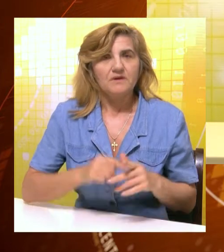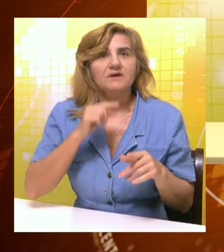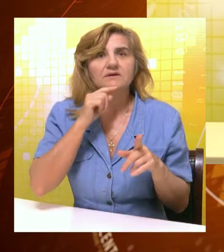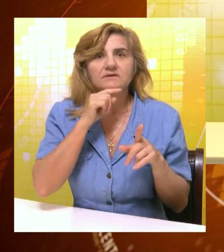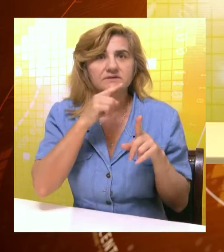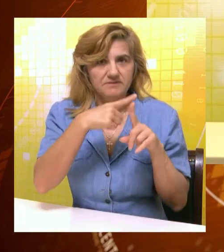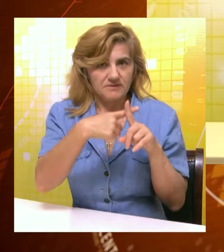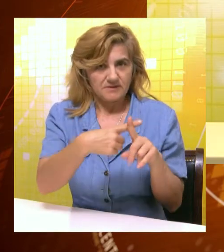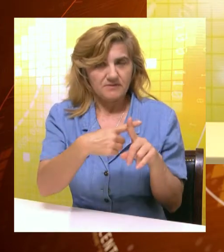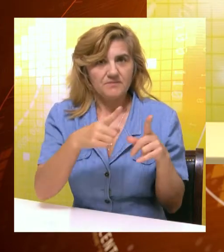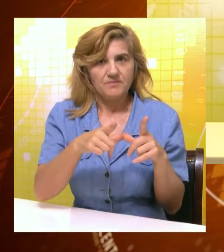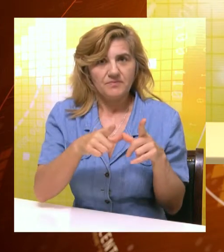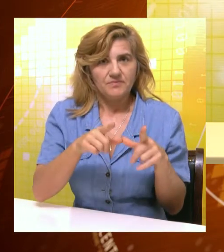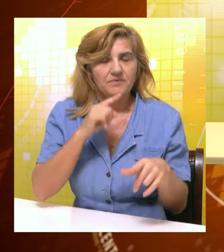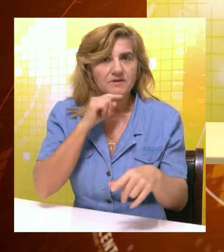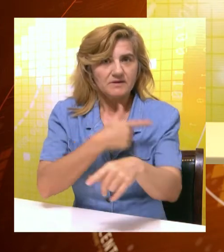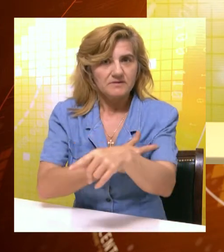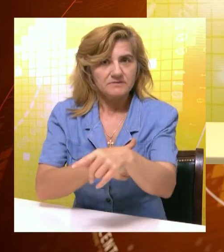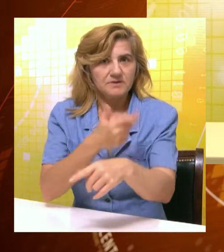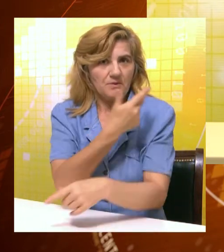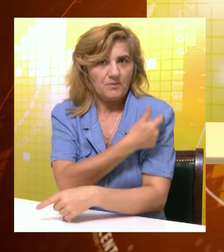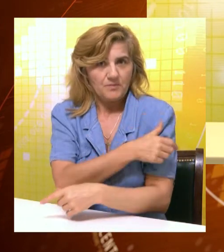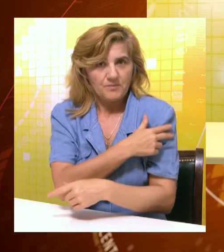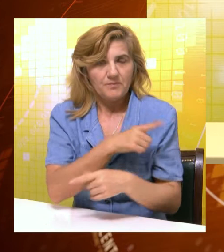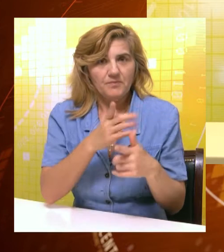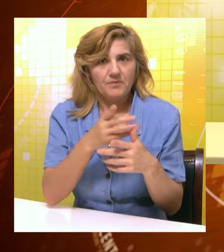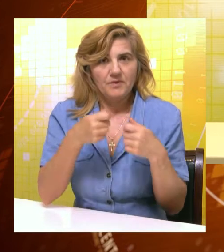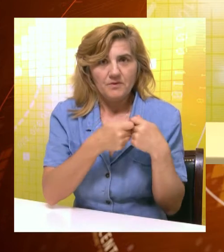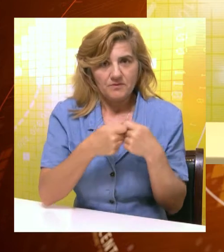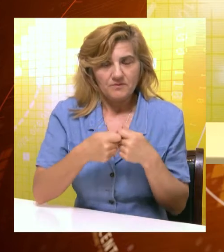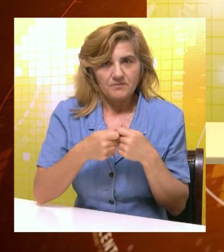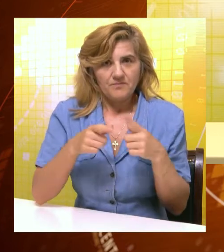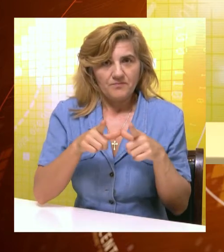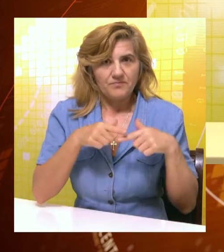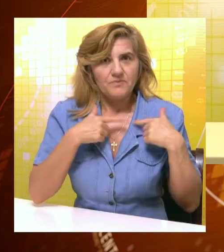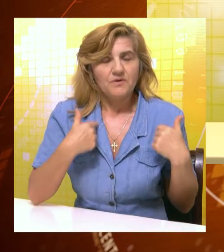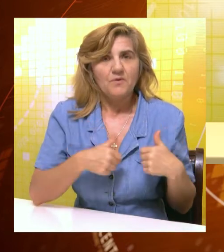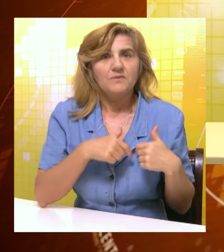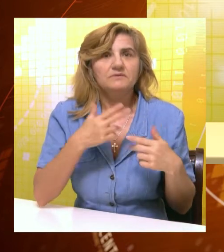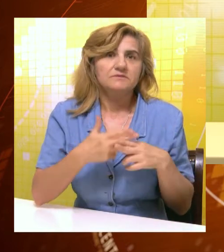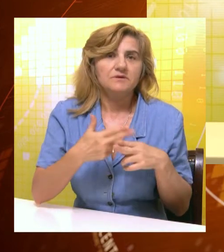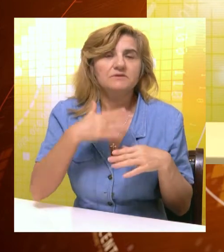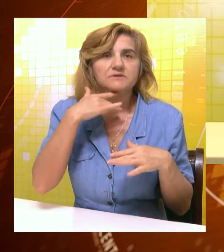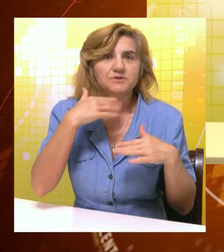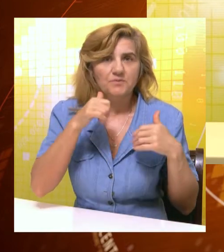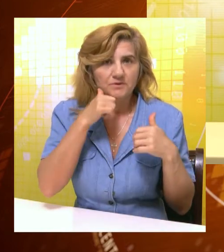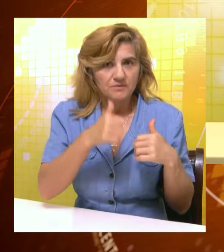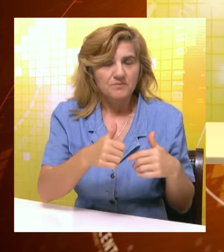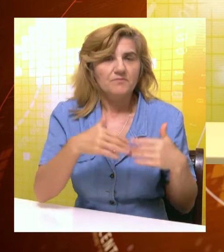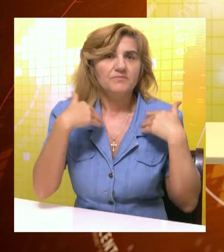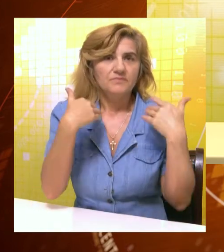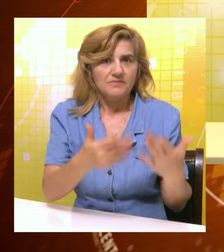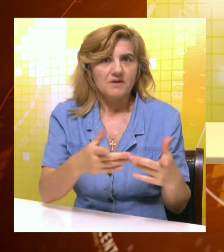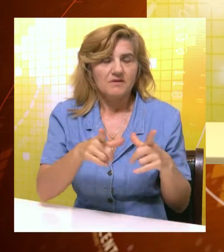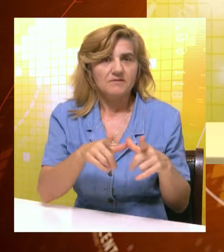Crveni krst Subotice i služba za transfuziju uopšte bolnice u Subotici organizovala je za vikend Humanu Subotu, tradicionalnu akciju